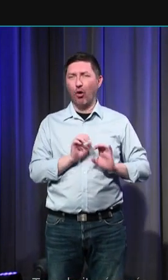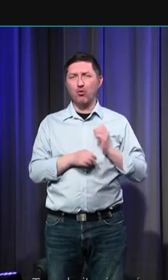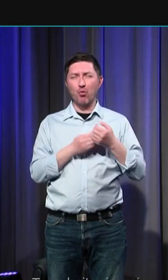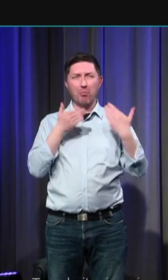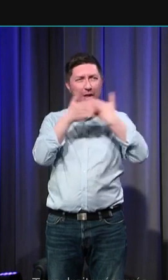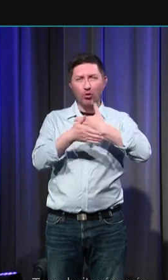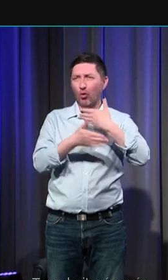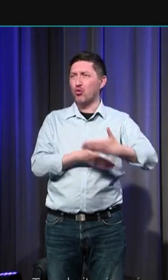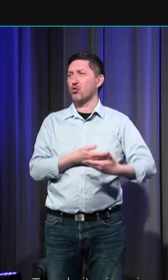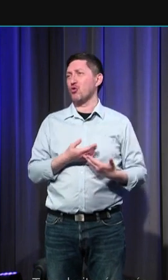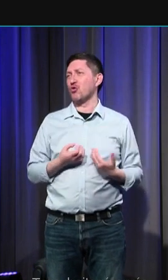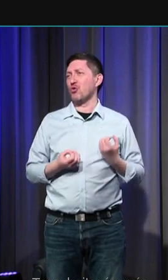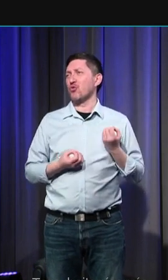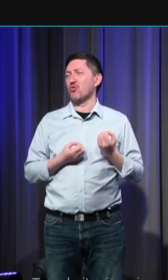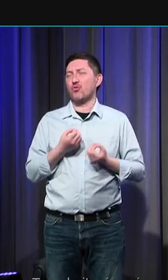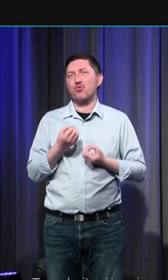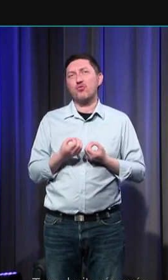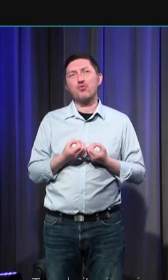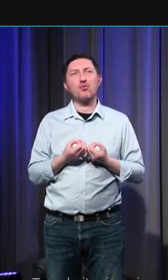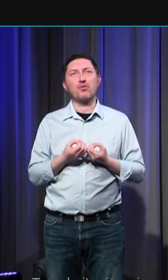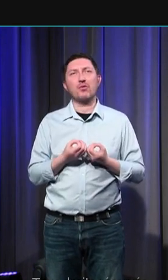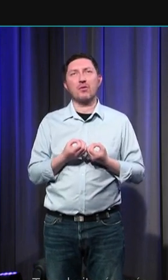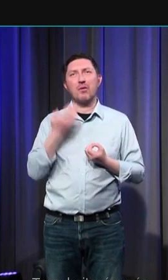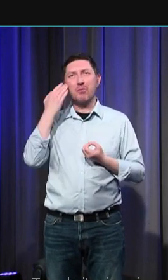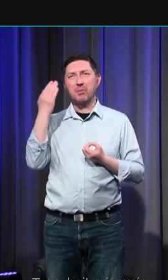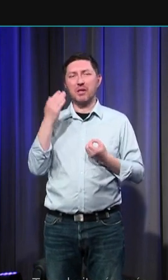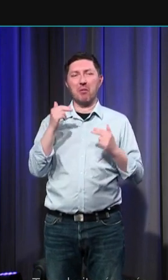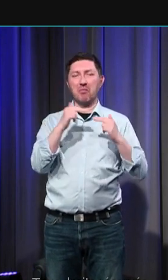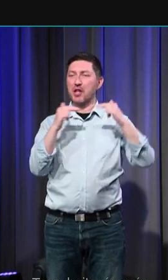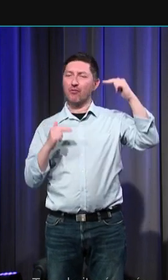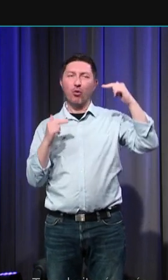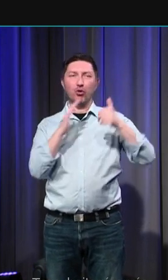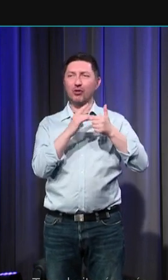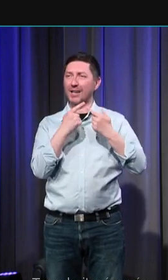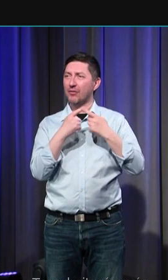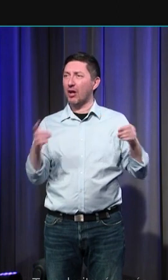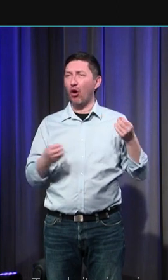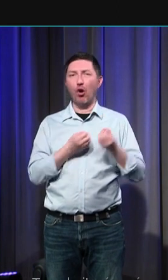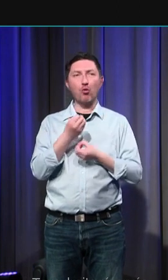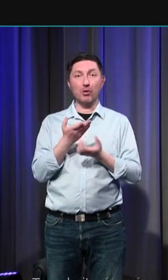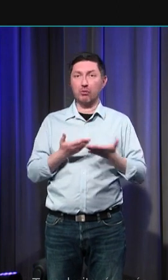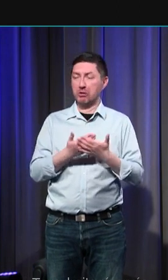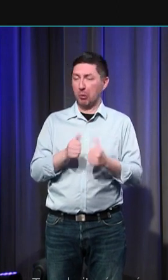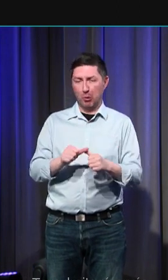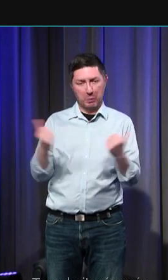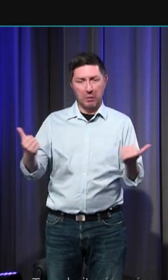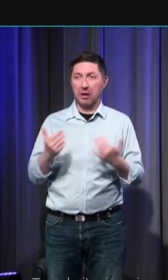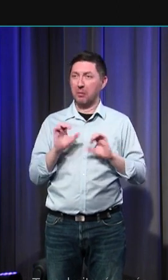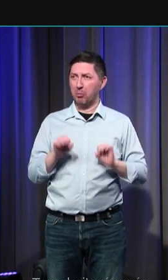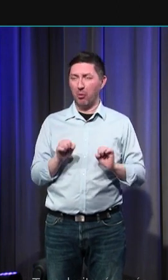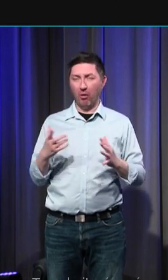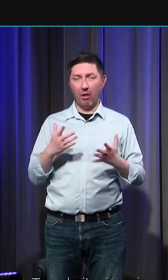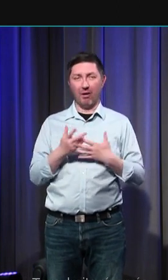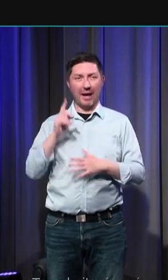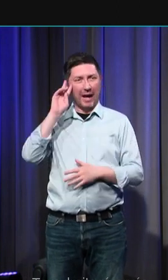malentendus lorsque soit par différence de classe sociale de milieu ou simplement de situation et bien la machine